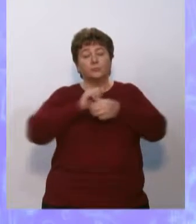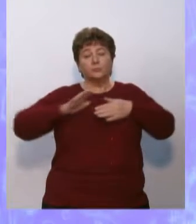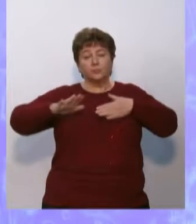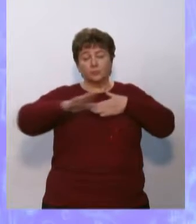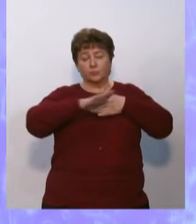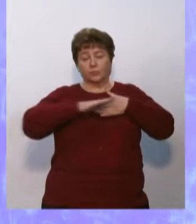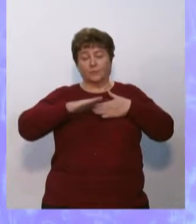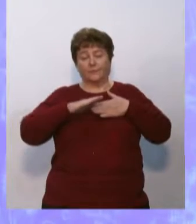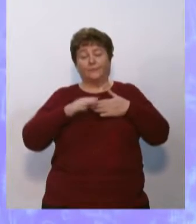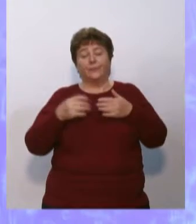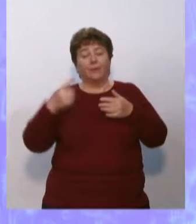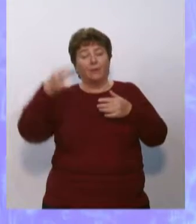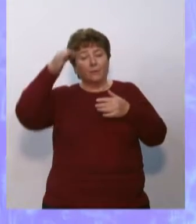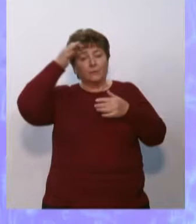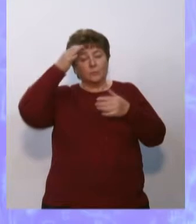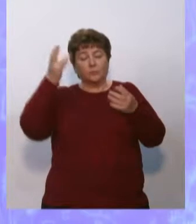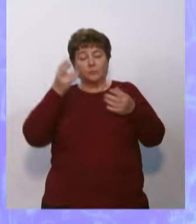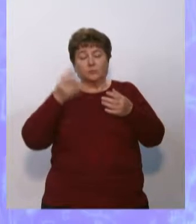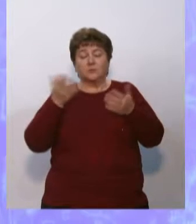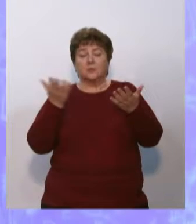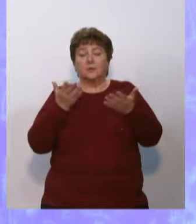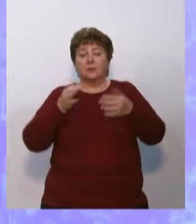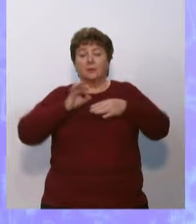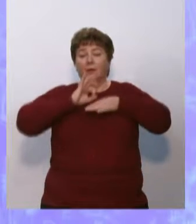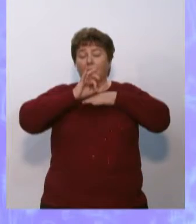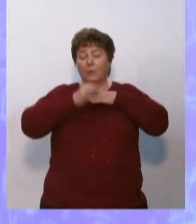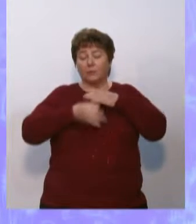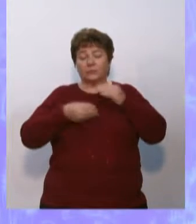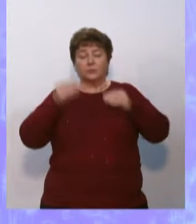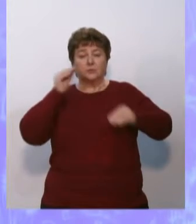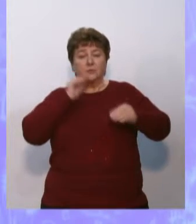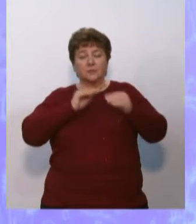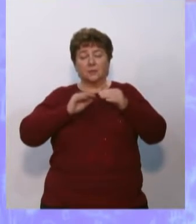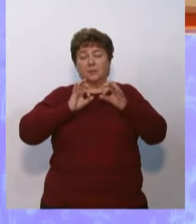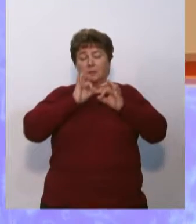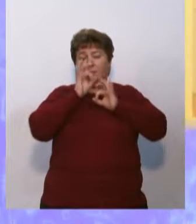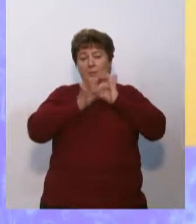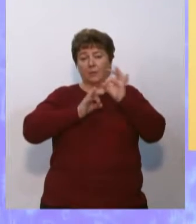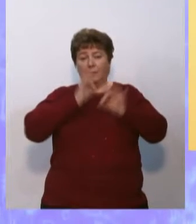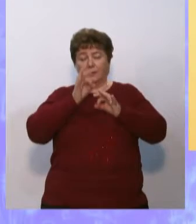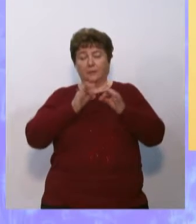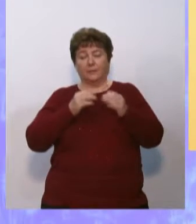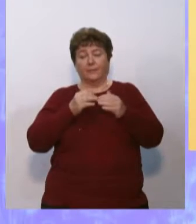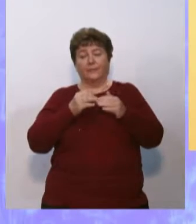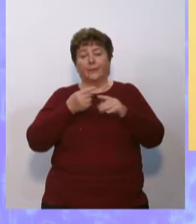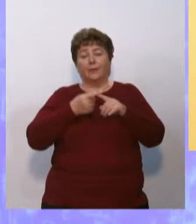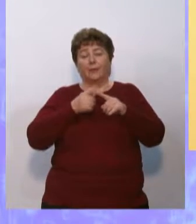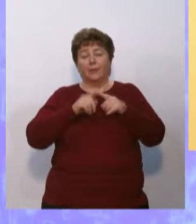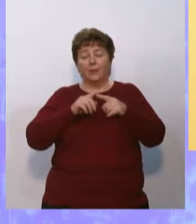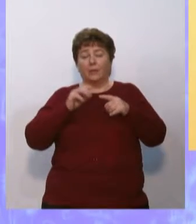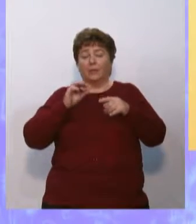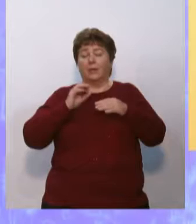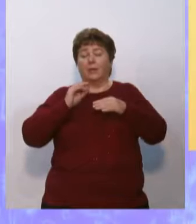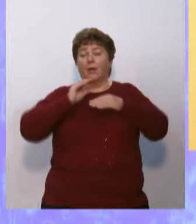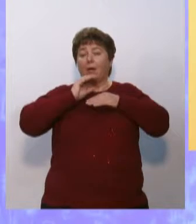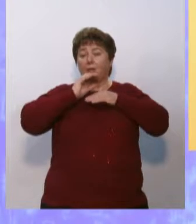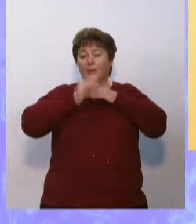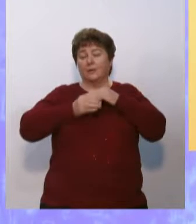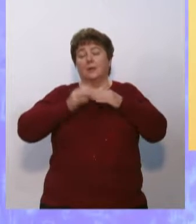Давайте вспомним, из каких оболочек состоит наша планета. Это атмосфера,